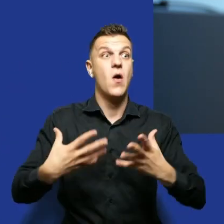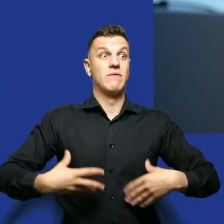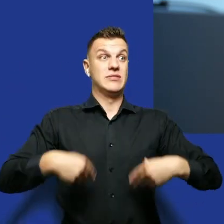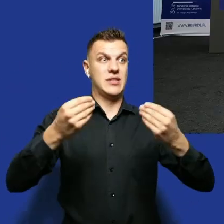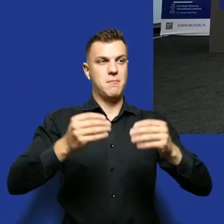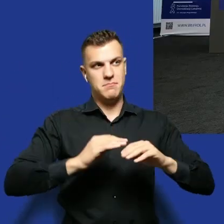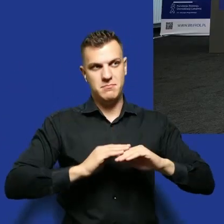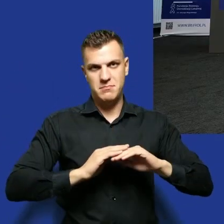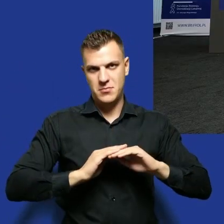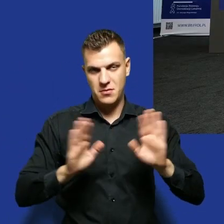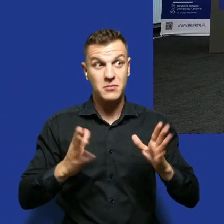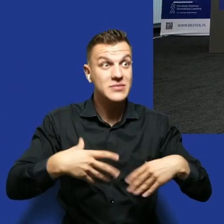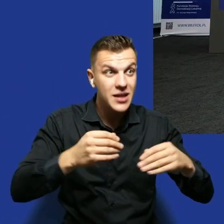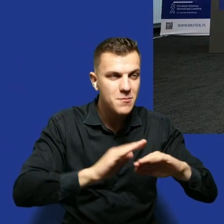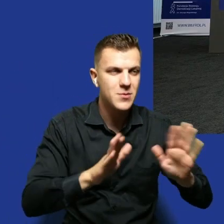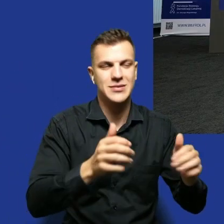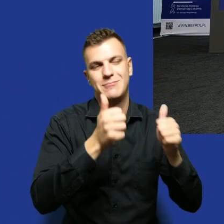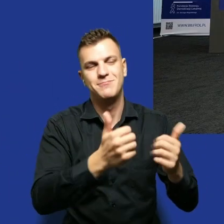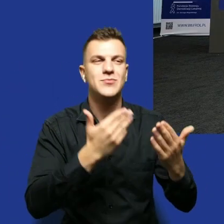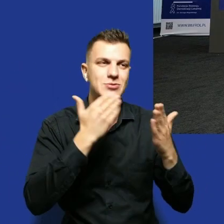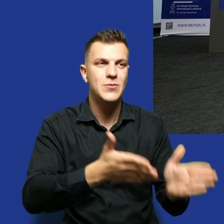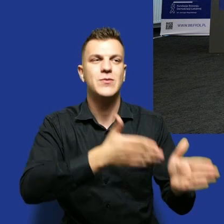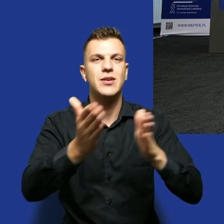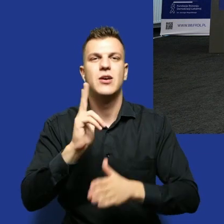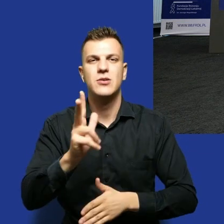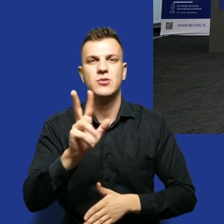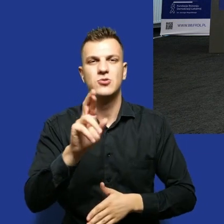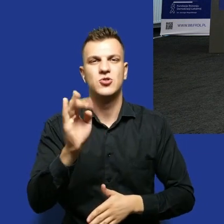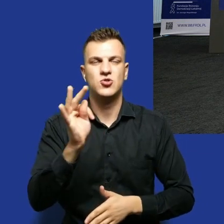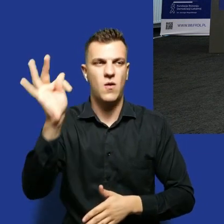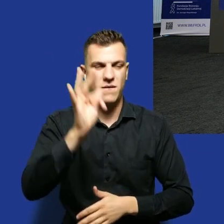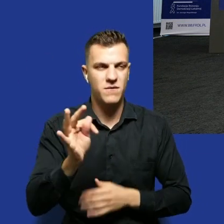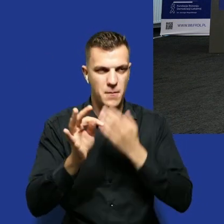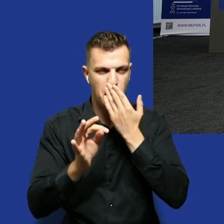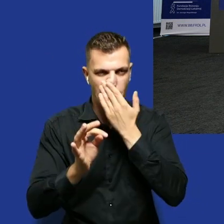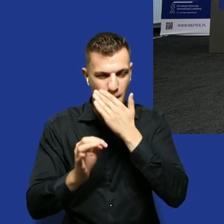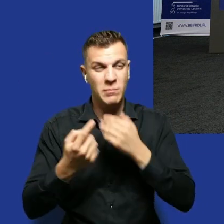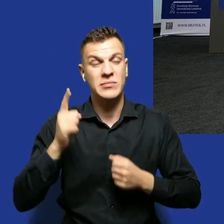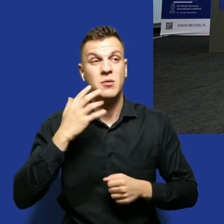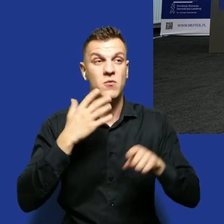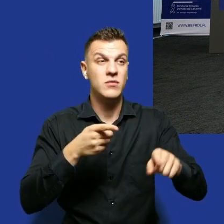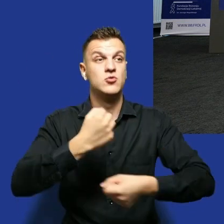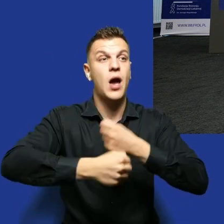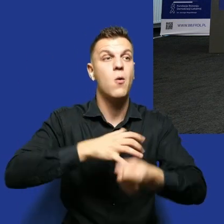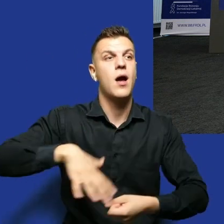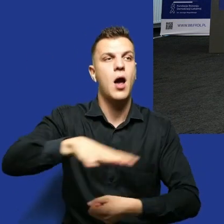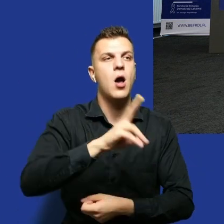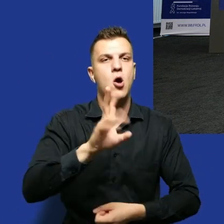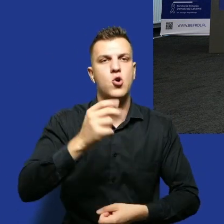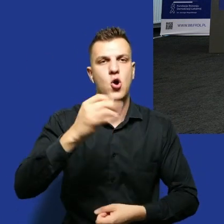wstępu, dziękuję. Krzysztof, Alina wspomniała, że działasz na terenie Konina, ale nie tylko,